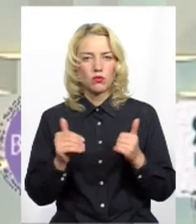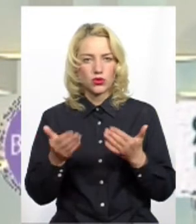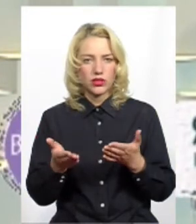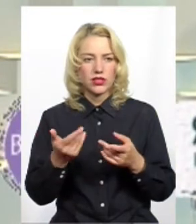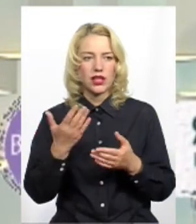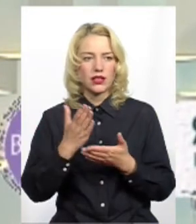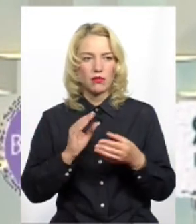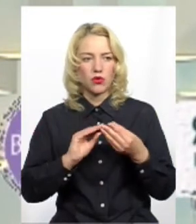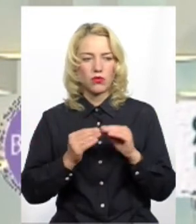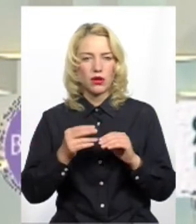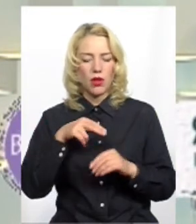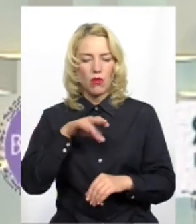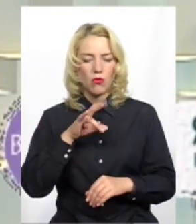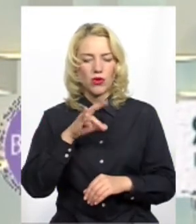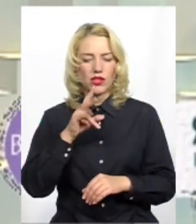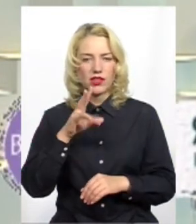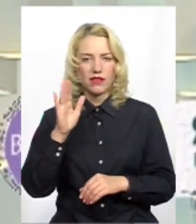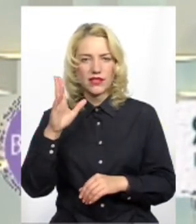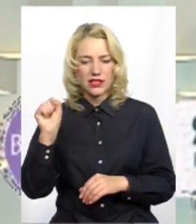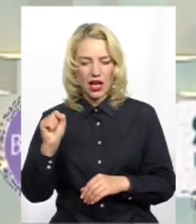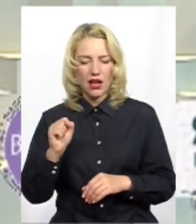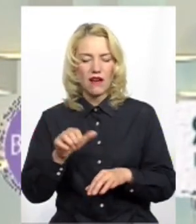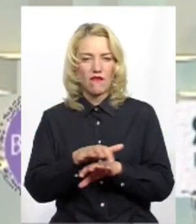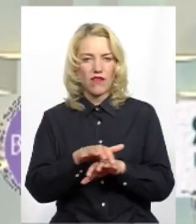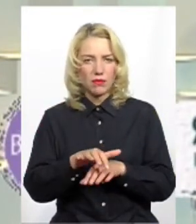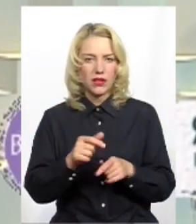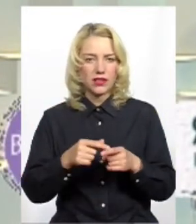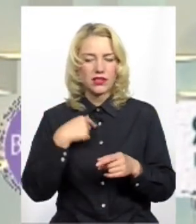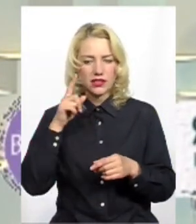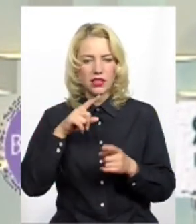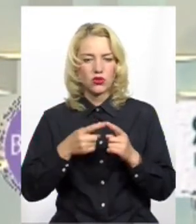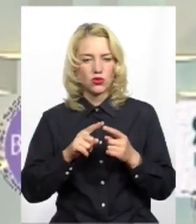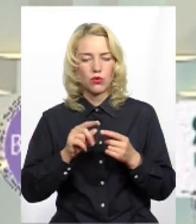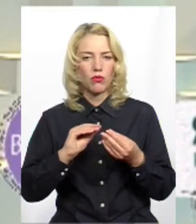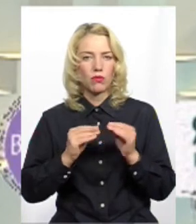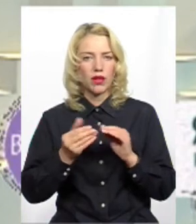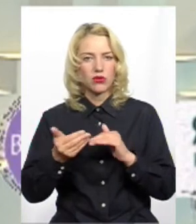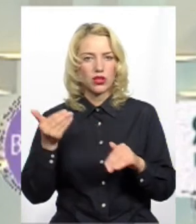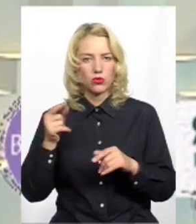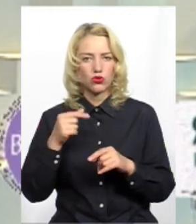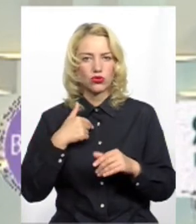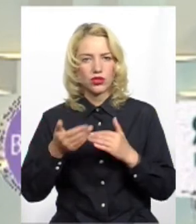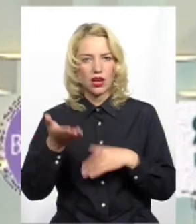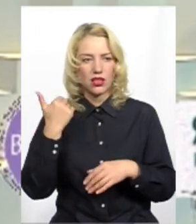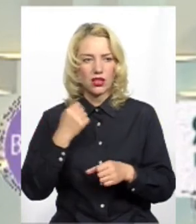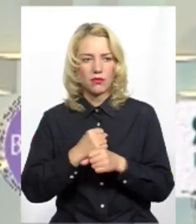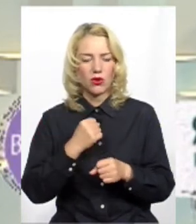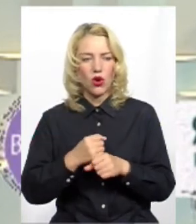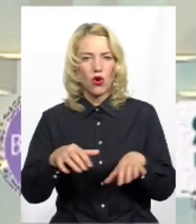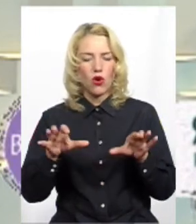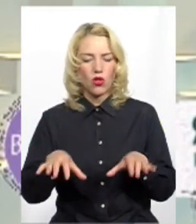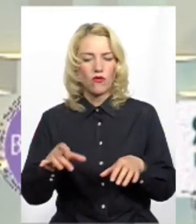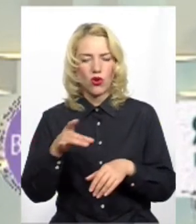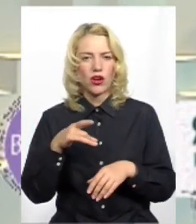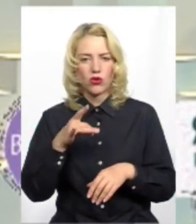є проблема в нас по Панінківській фабриці. Знаю ту проблему заздалегідь, бо раніше я працював головою районної ради,